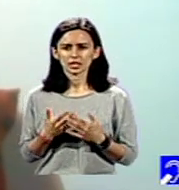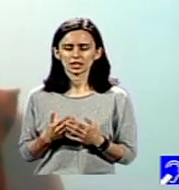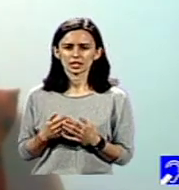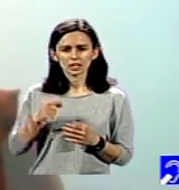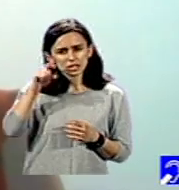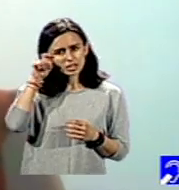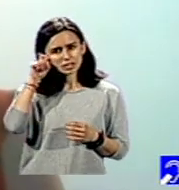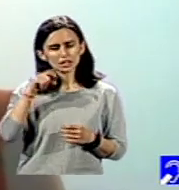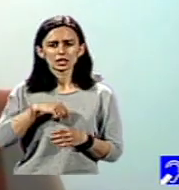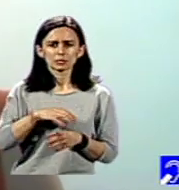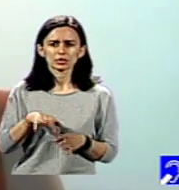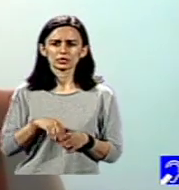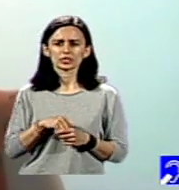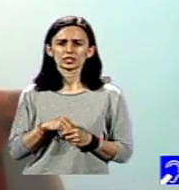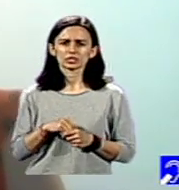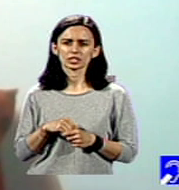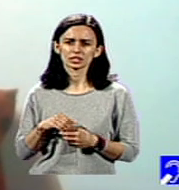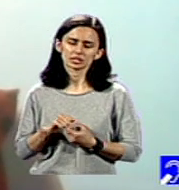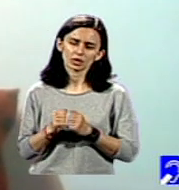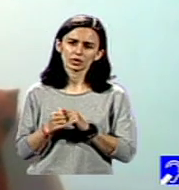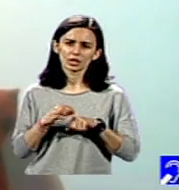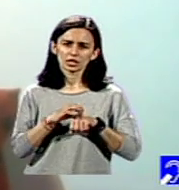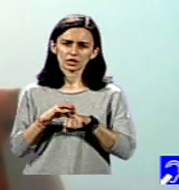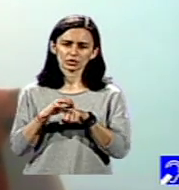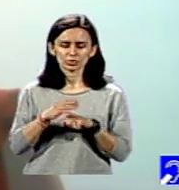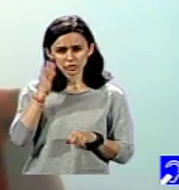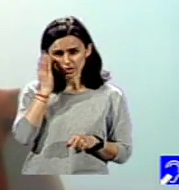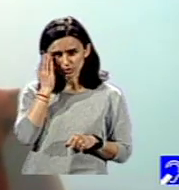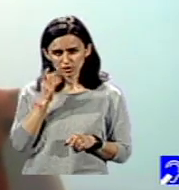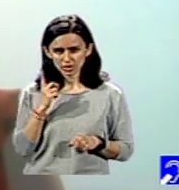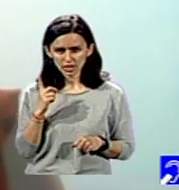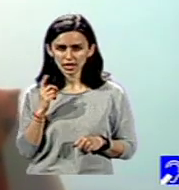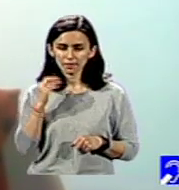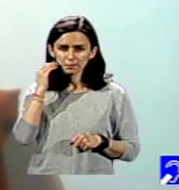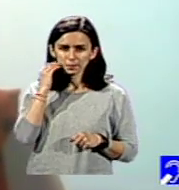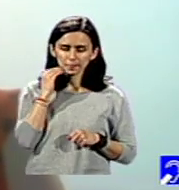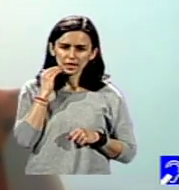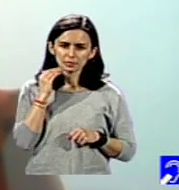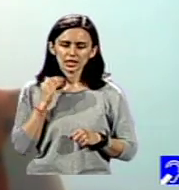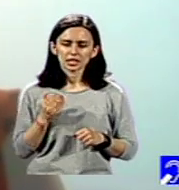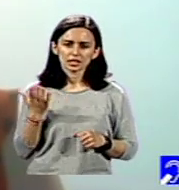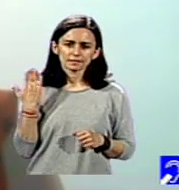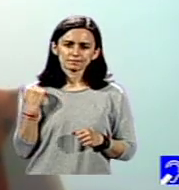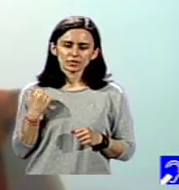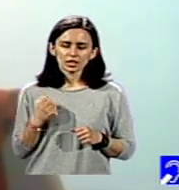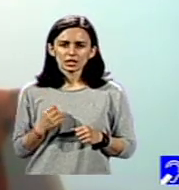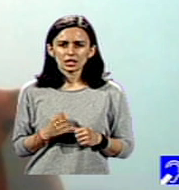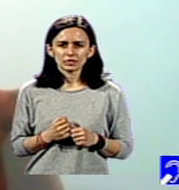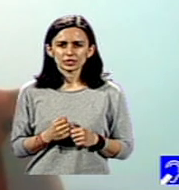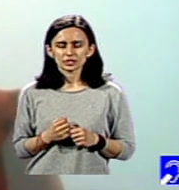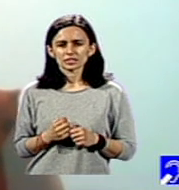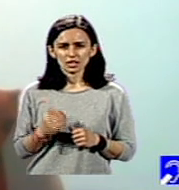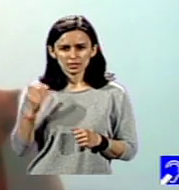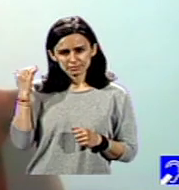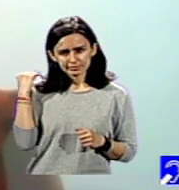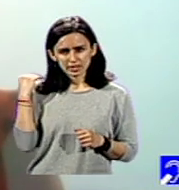profesorii sau conducerea școlii respective, dar America a fost în mod surprinzător destul de în urmă